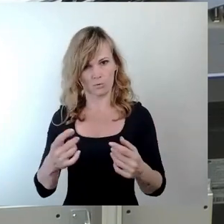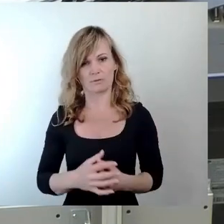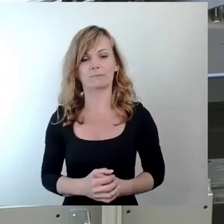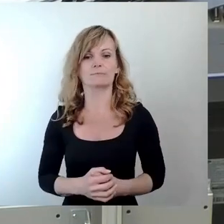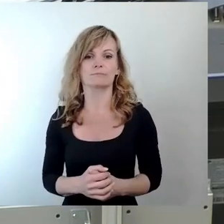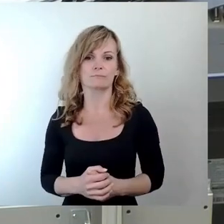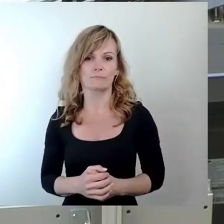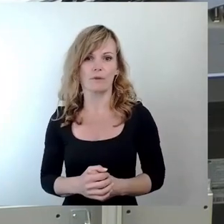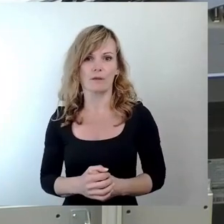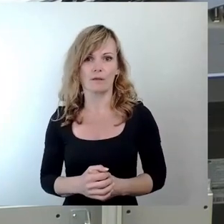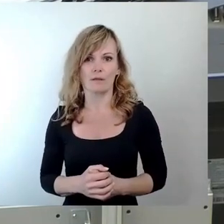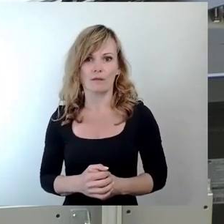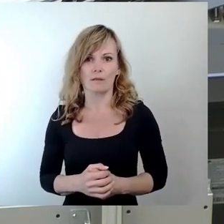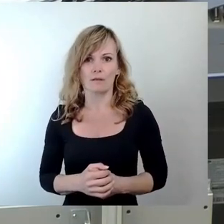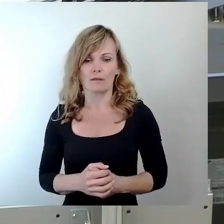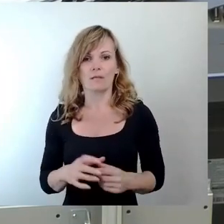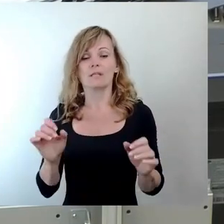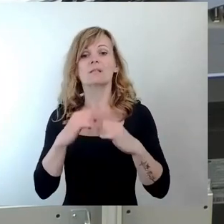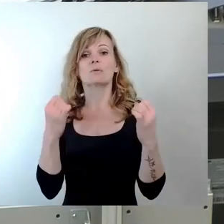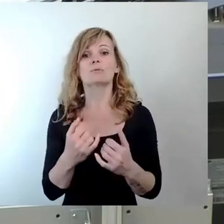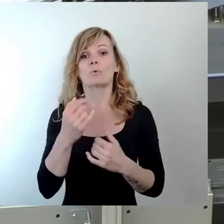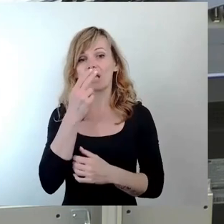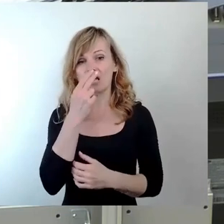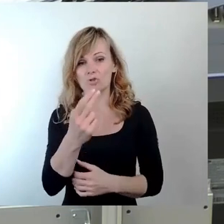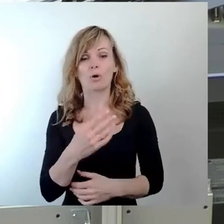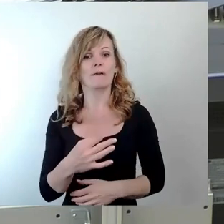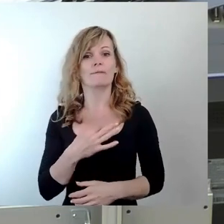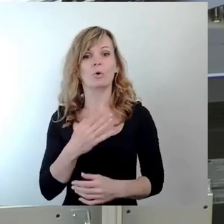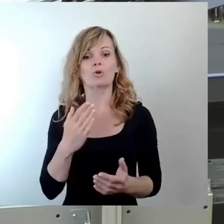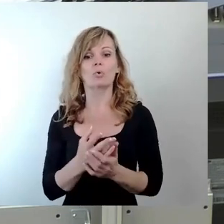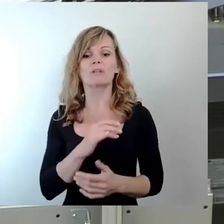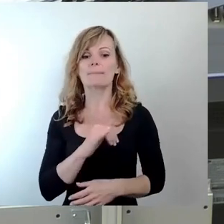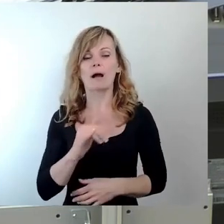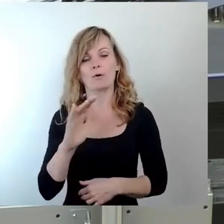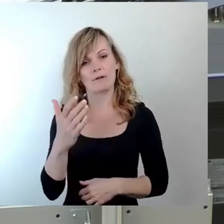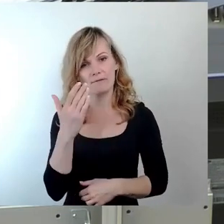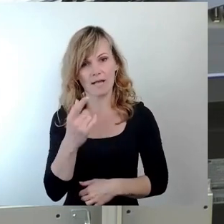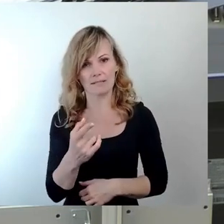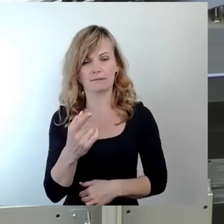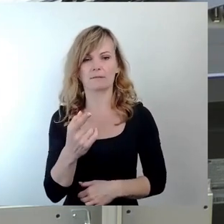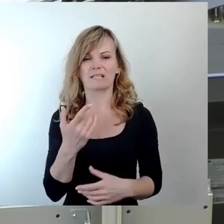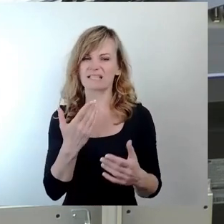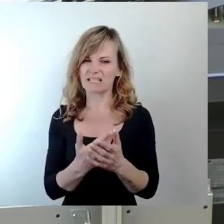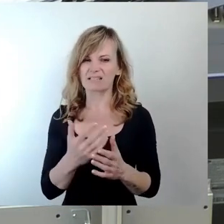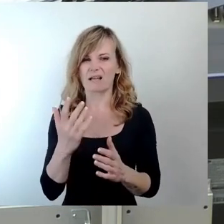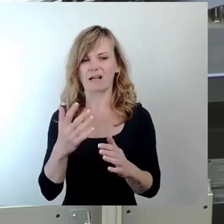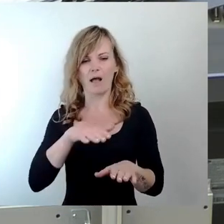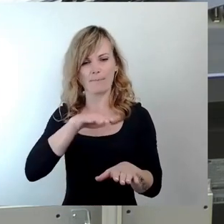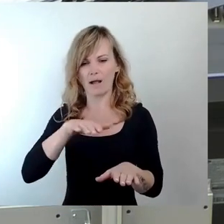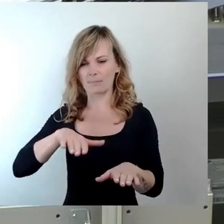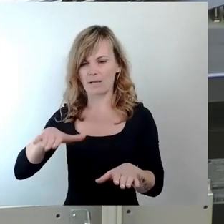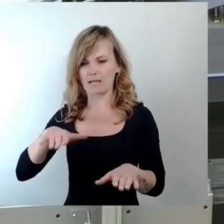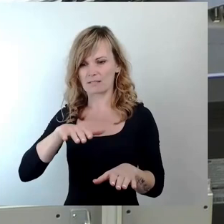Wenn man sich die Situation jetzt anguckt, jedenfalls ist es mir schon immer aufgefallen, dass dort dieser hässliche Parkplatz ist zwischen der alten